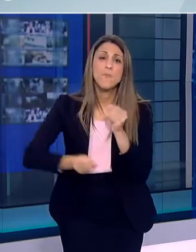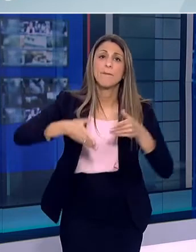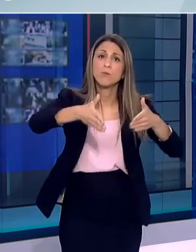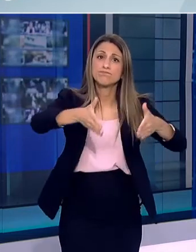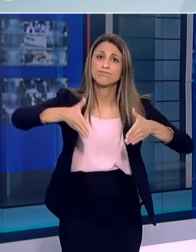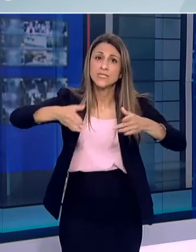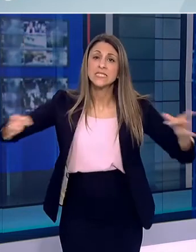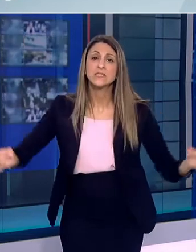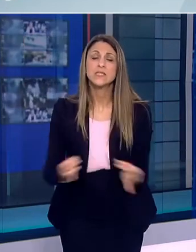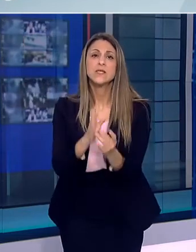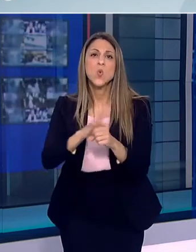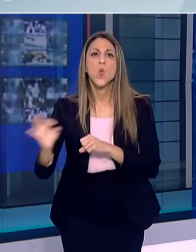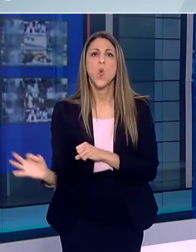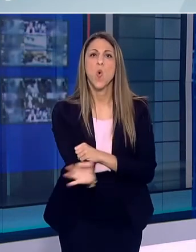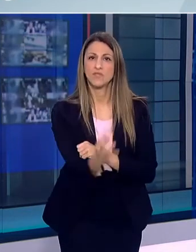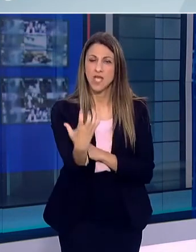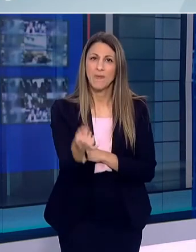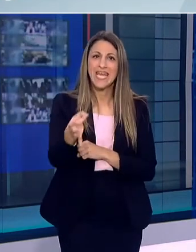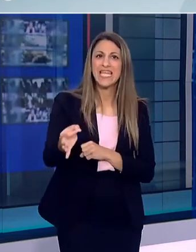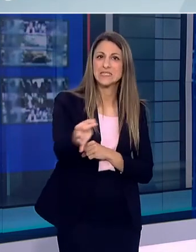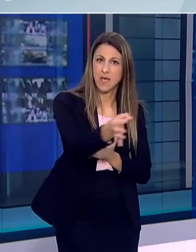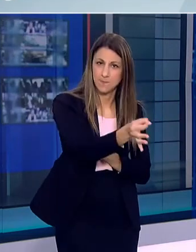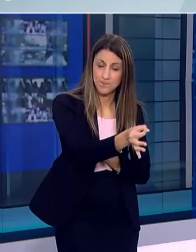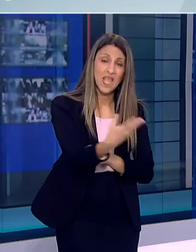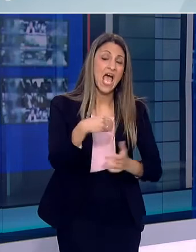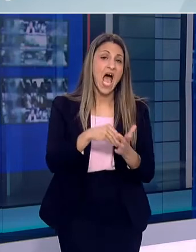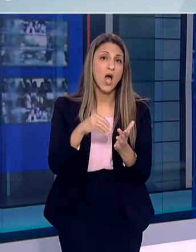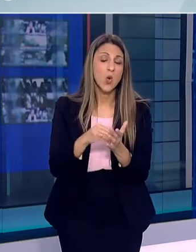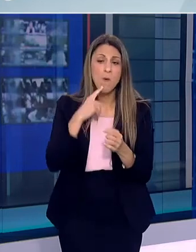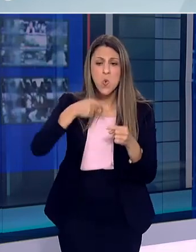τον COVID-19 στα νησιά μας επίσης την κάλυψη